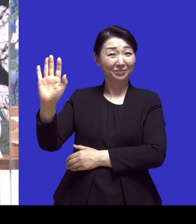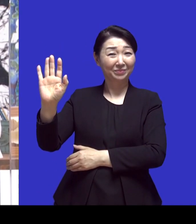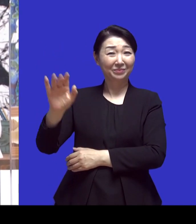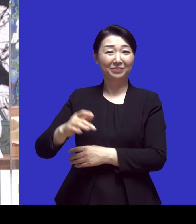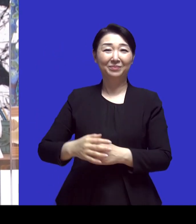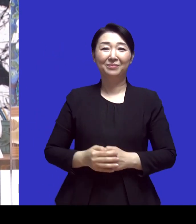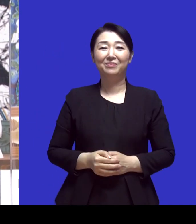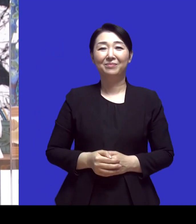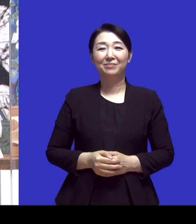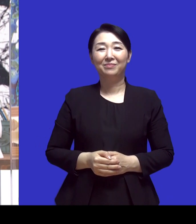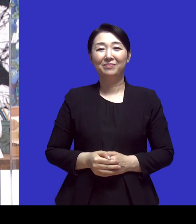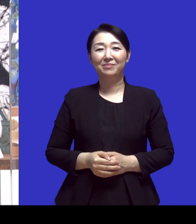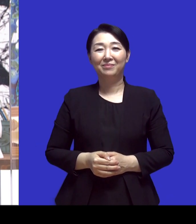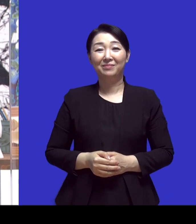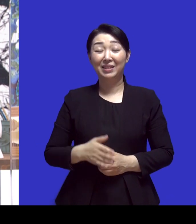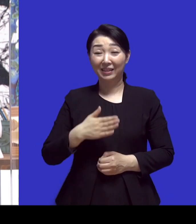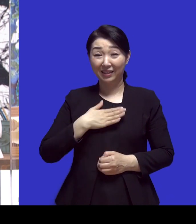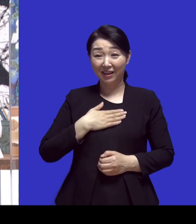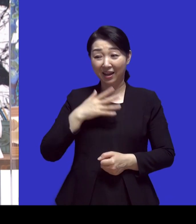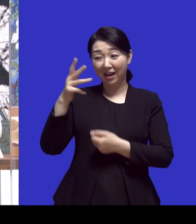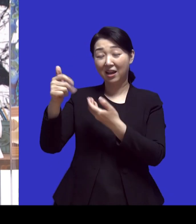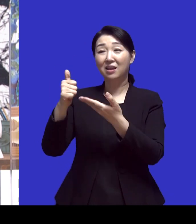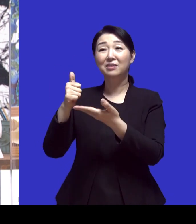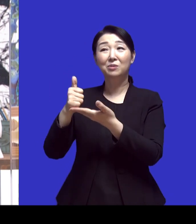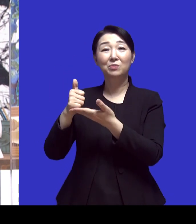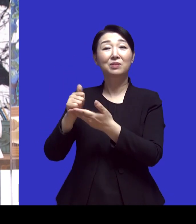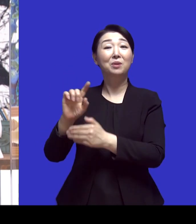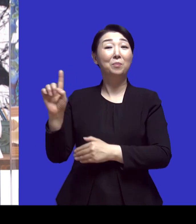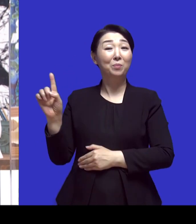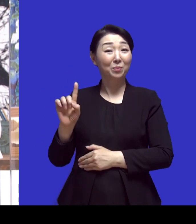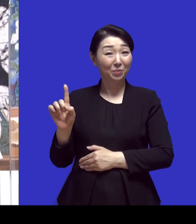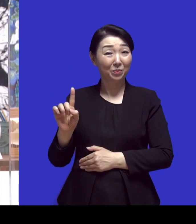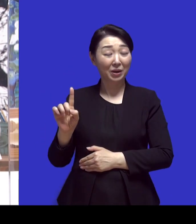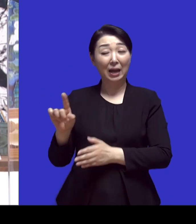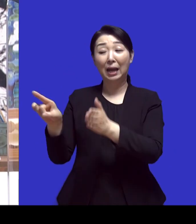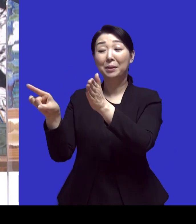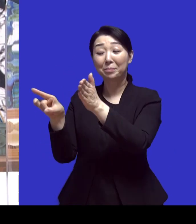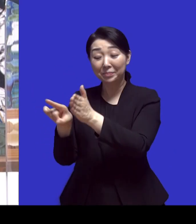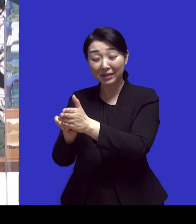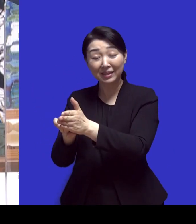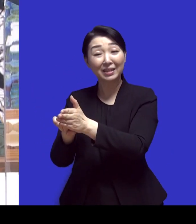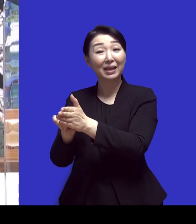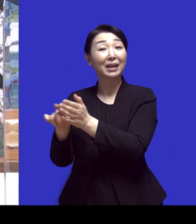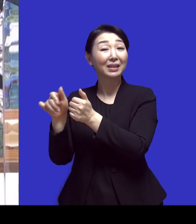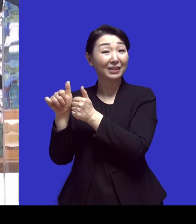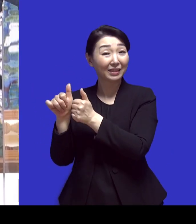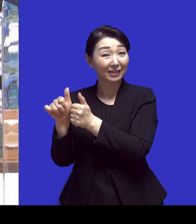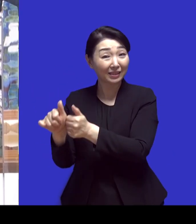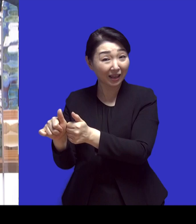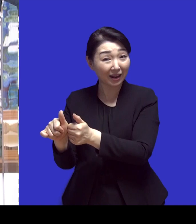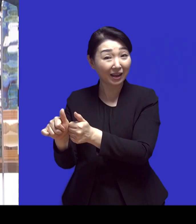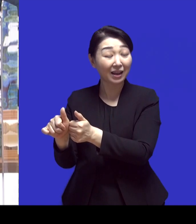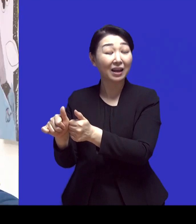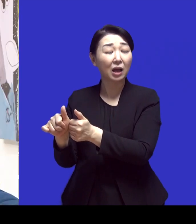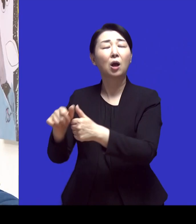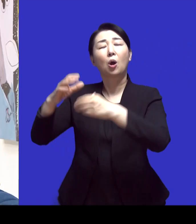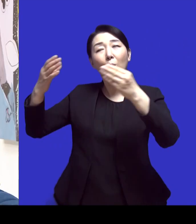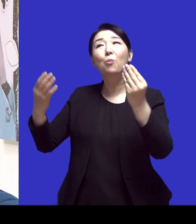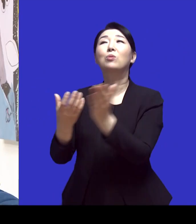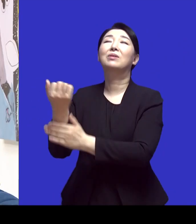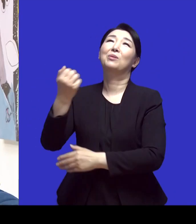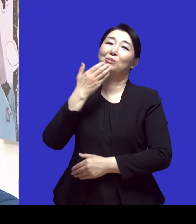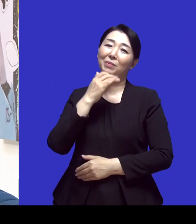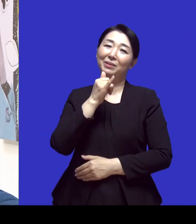그냥 내가 하나님을 얼마나 믿느냐가 전부일 수도 있겠구나